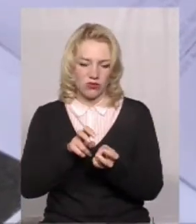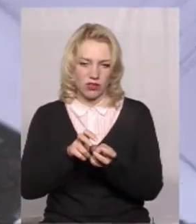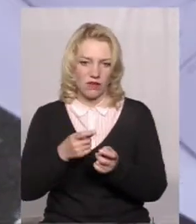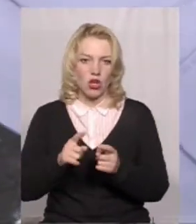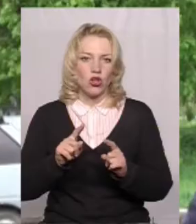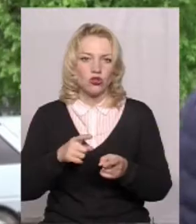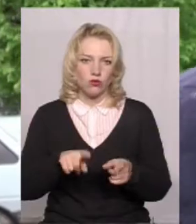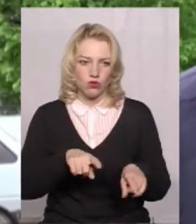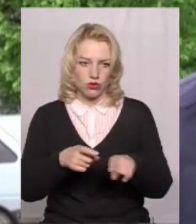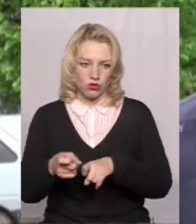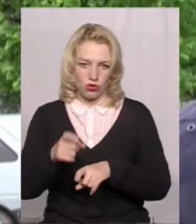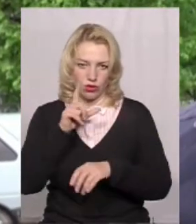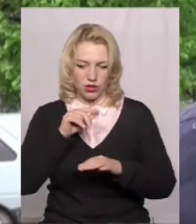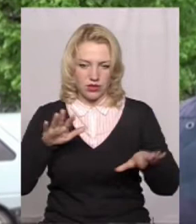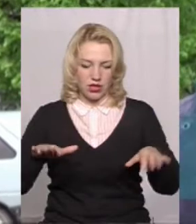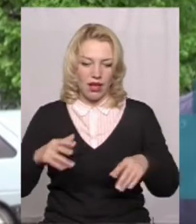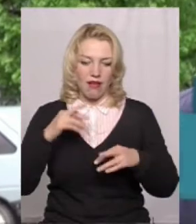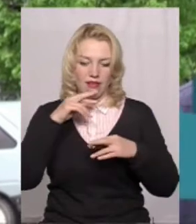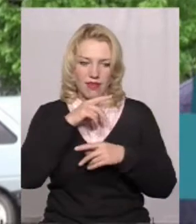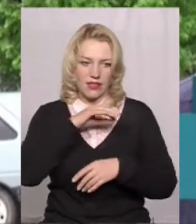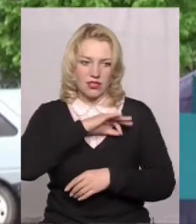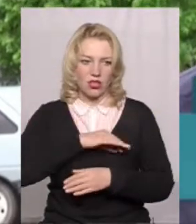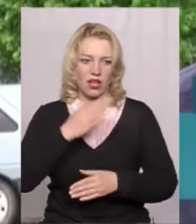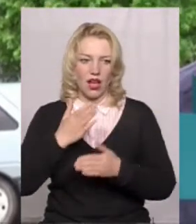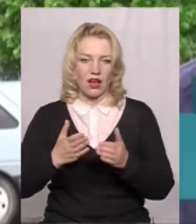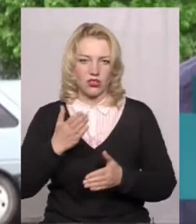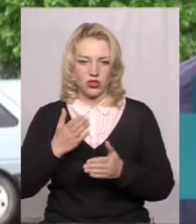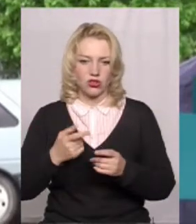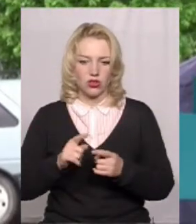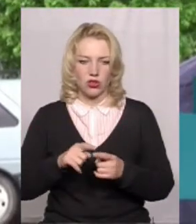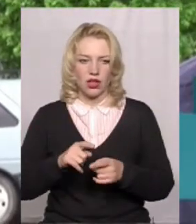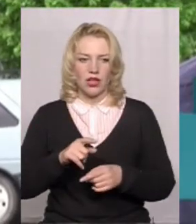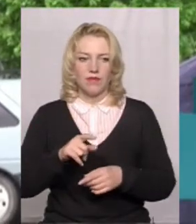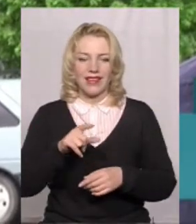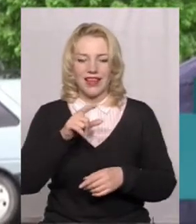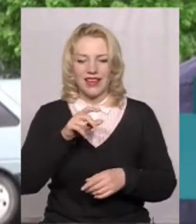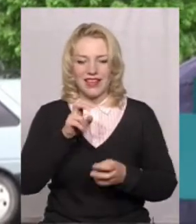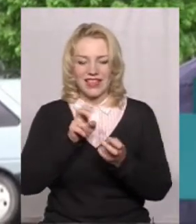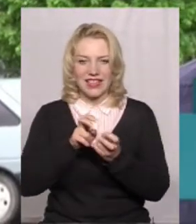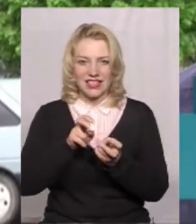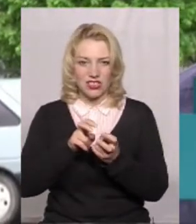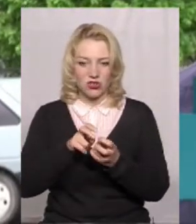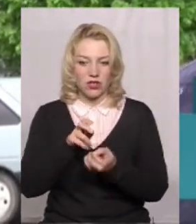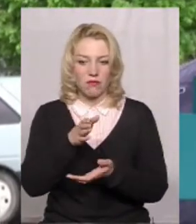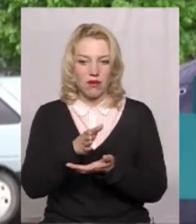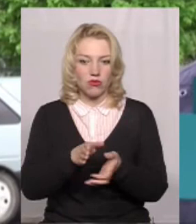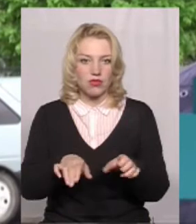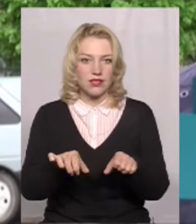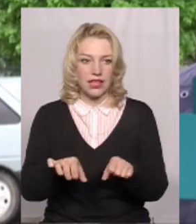висловлює припущення? Яди застосовуються, тому що якщо не знищують таких гризунів, вони мають здатність